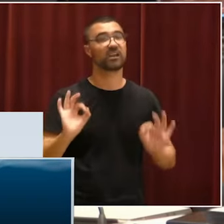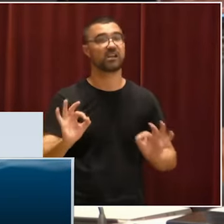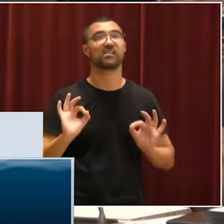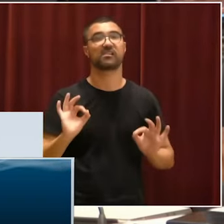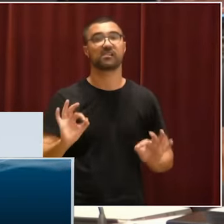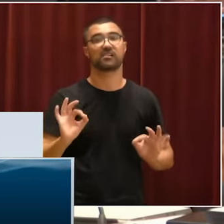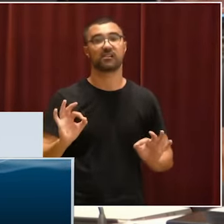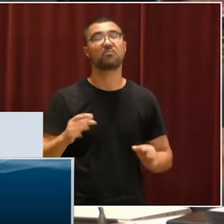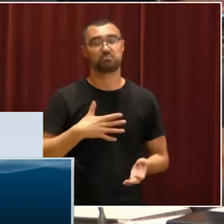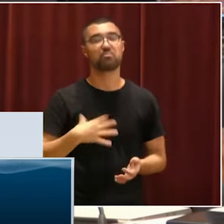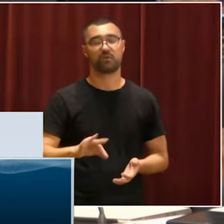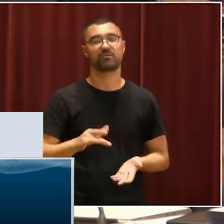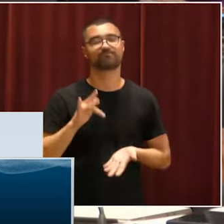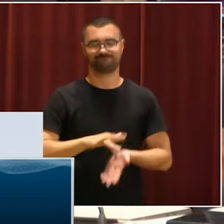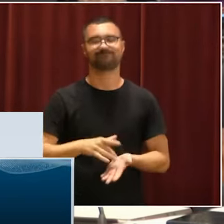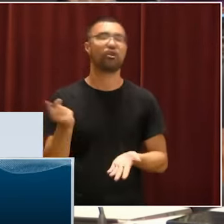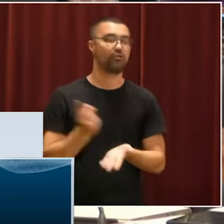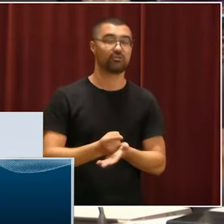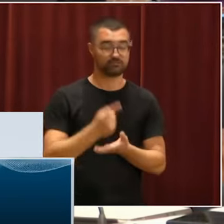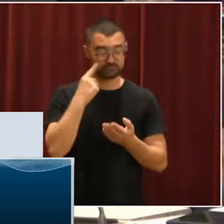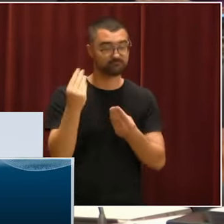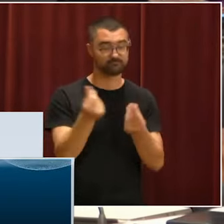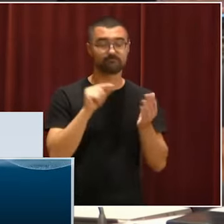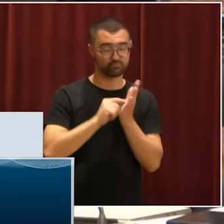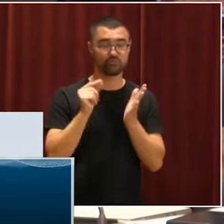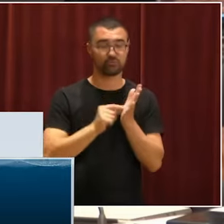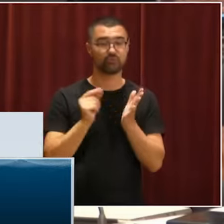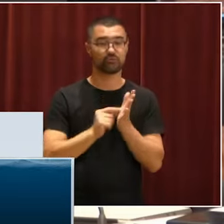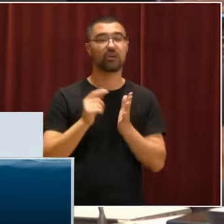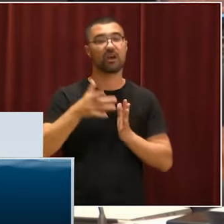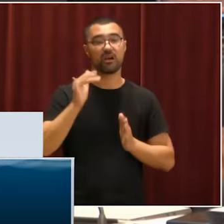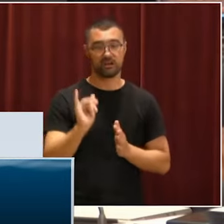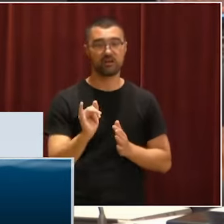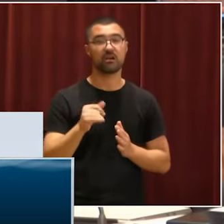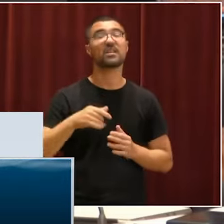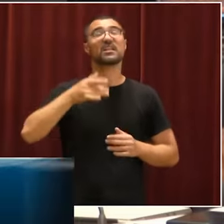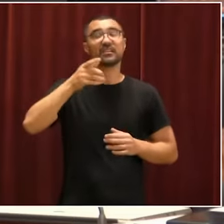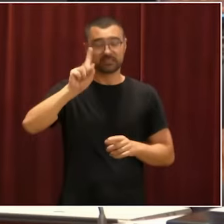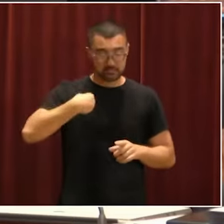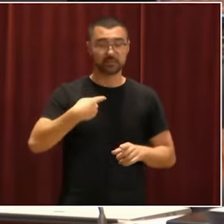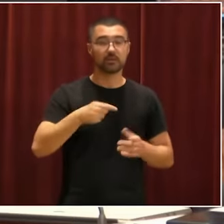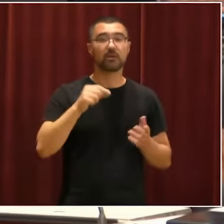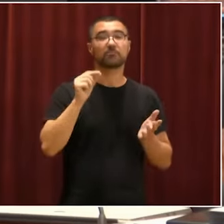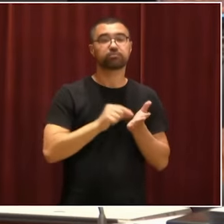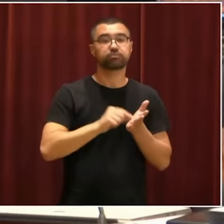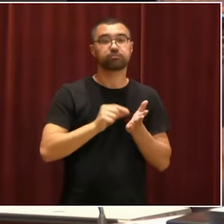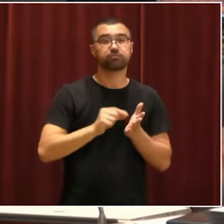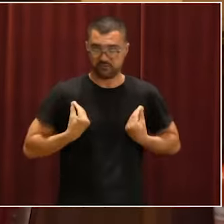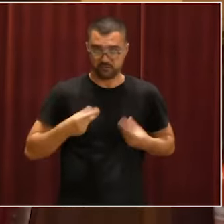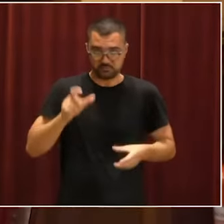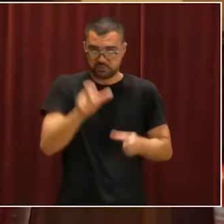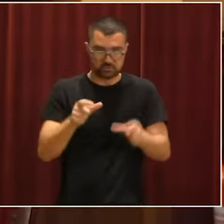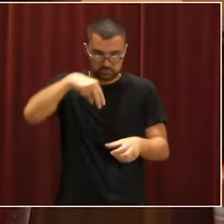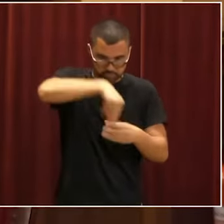només és possible que torni a passar, sinó que és probable, i és probable que s'ocorri amb més intensitat i amb més freqüència.